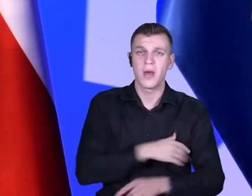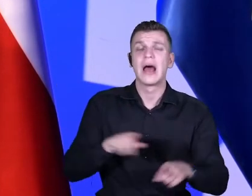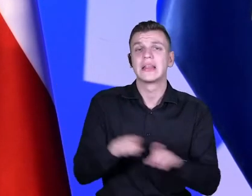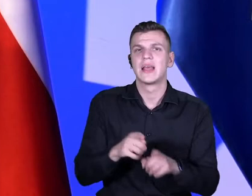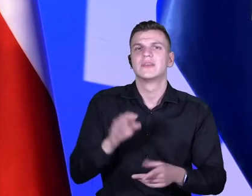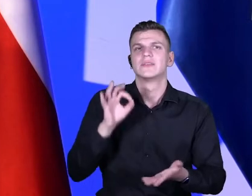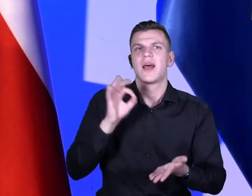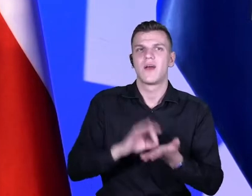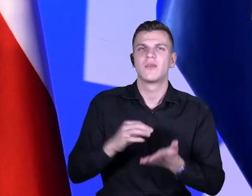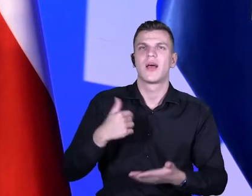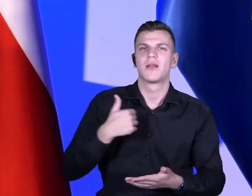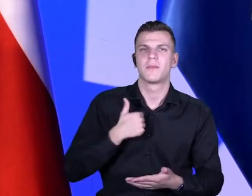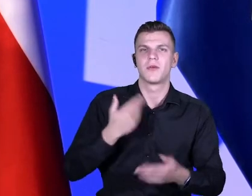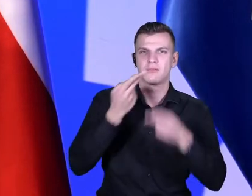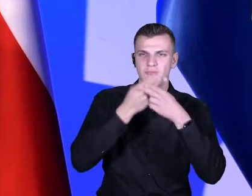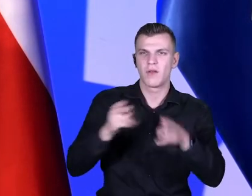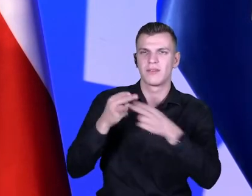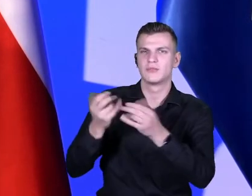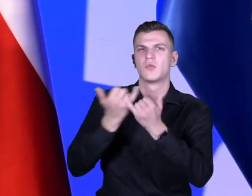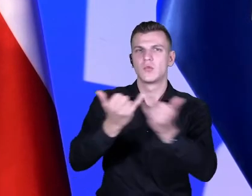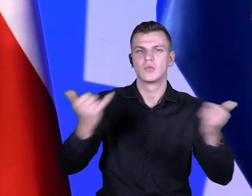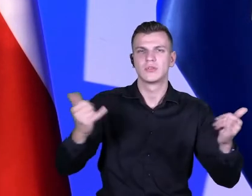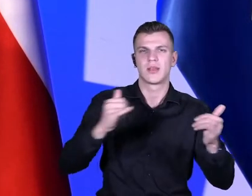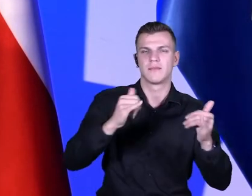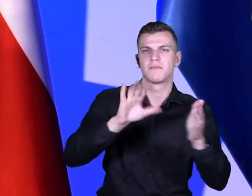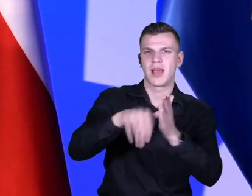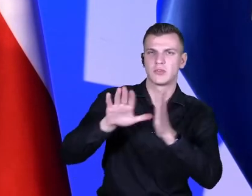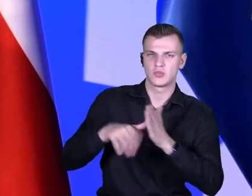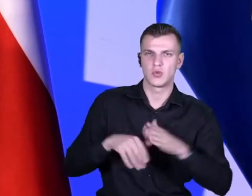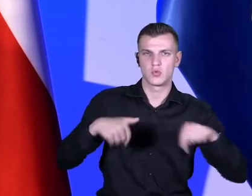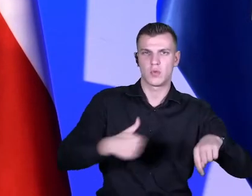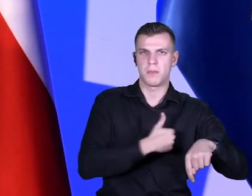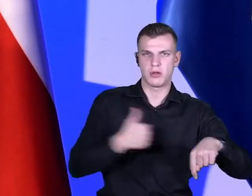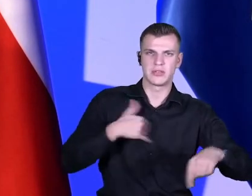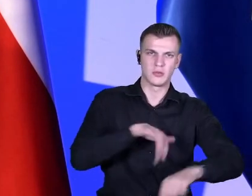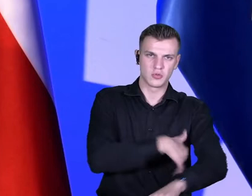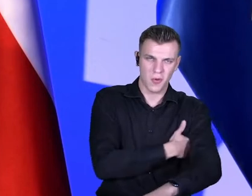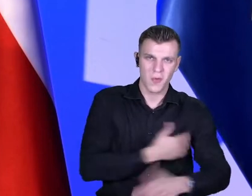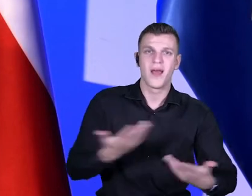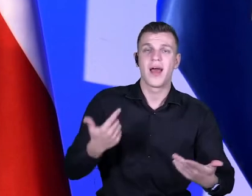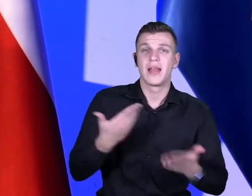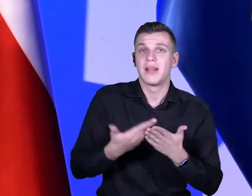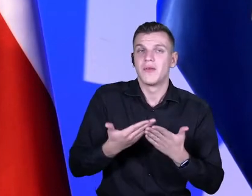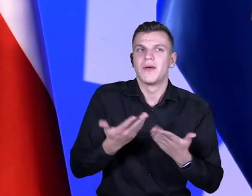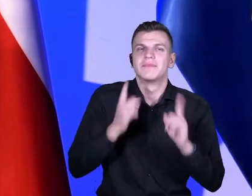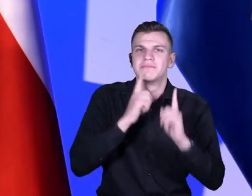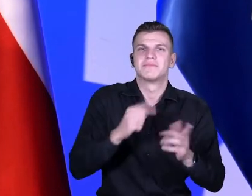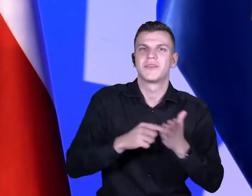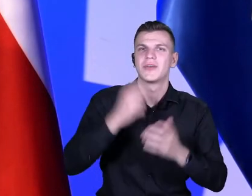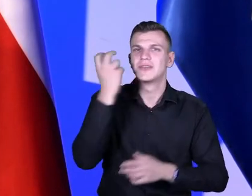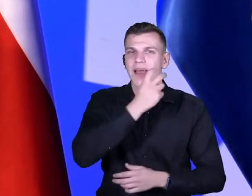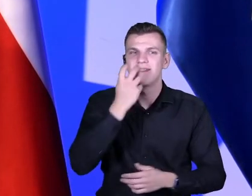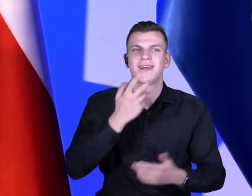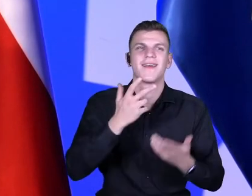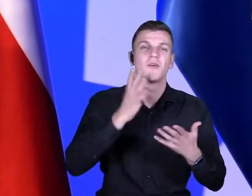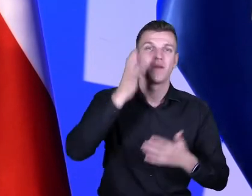wiele szkół w różnych częściach Polski. Także dla mnie jest bardzo ciekawe, żeby spojrzeć właśnie na relacje pomiędzy wiedzą